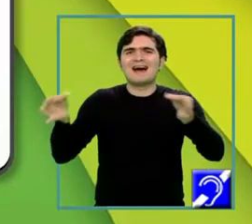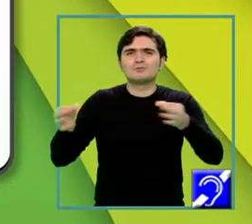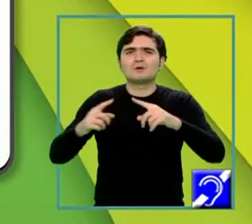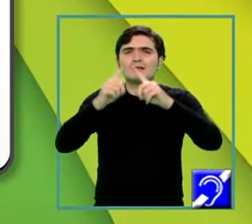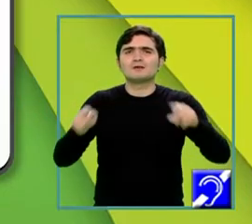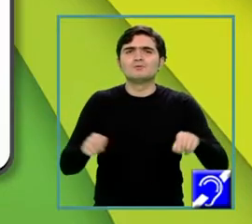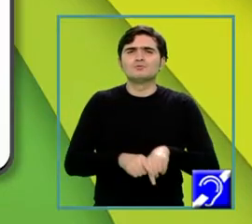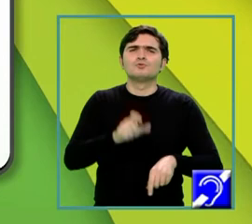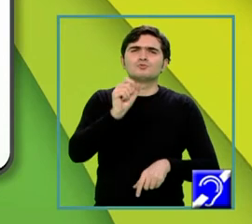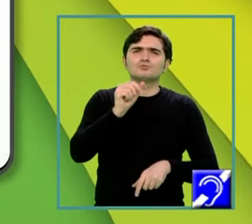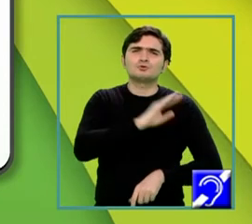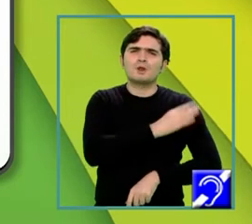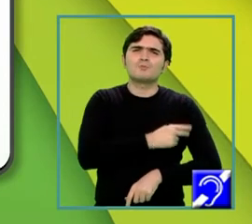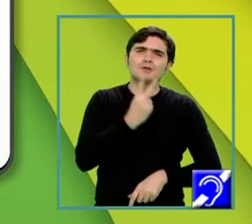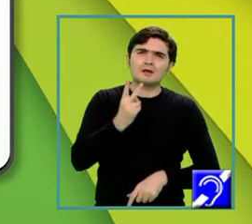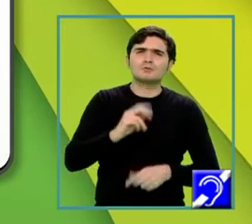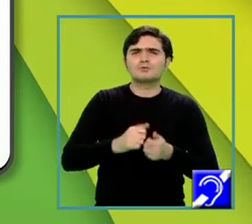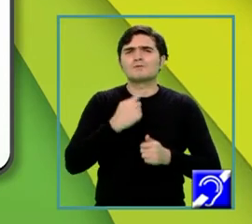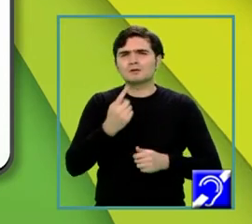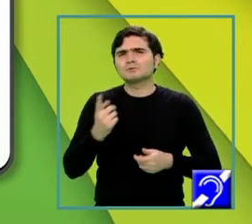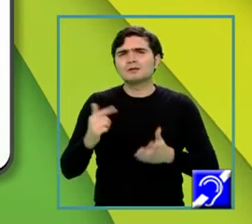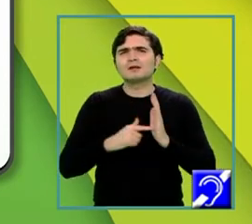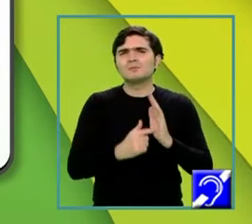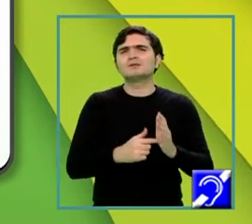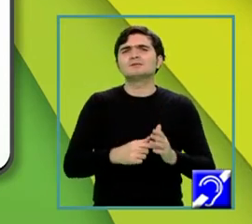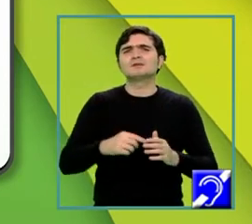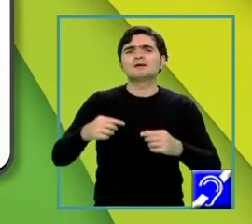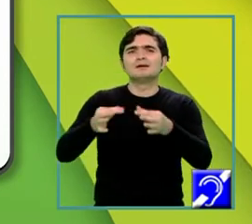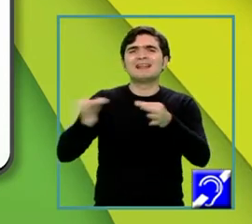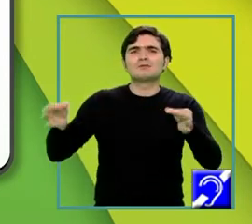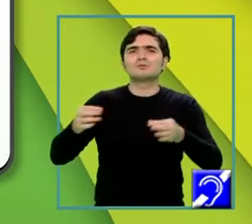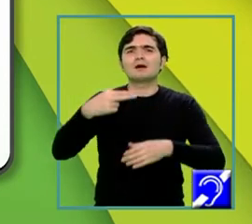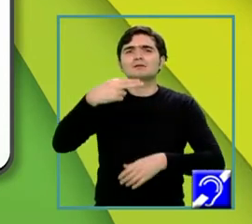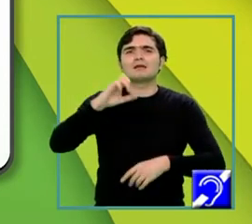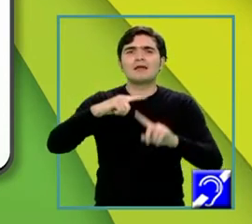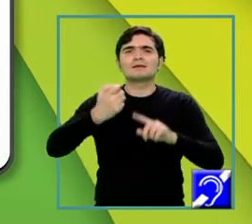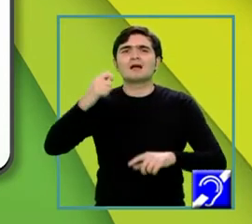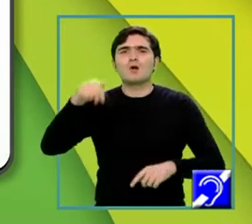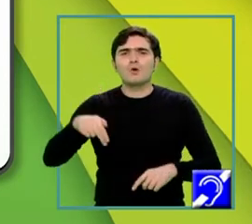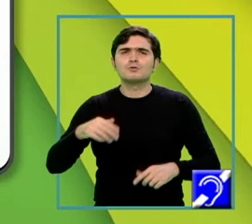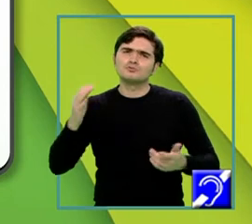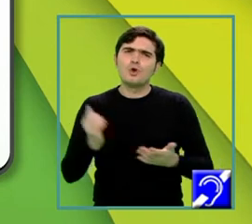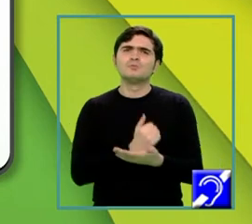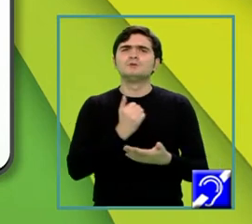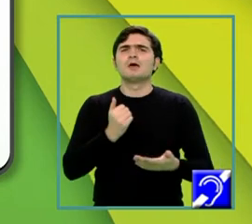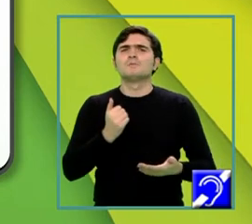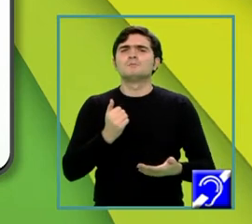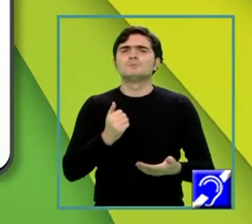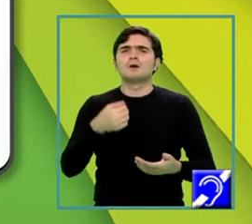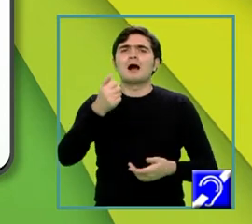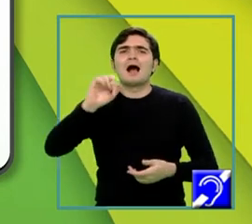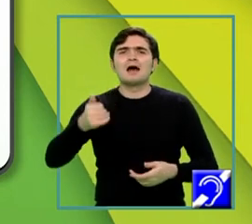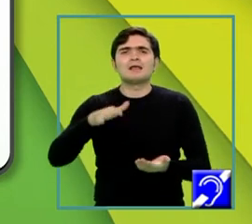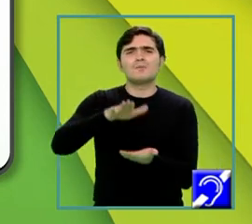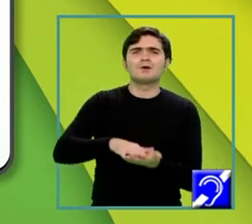12 la puterea 2, sau, v-am spus, se reprezentă și latura hexagonului regulat, obținem că area baze